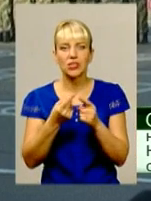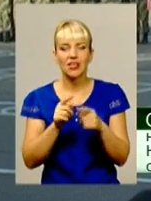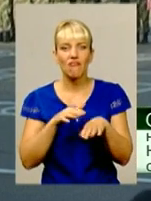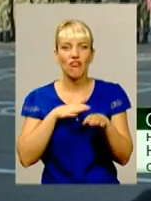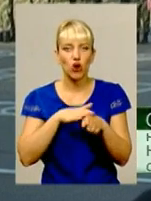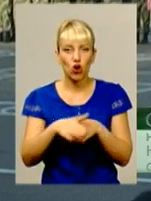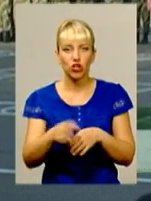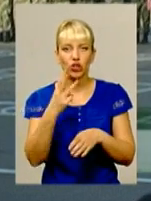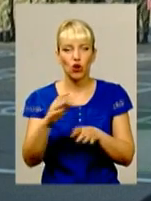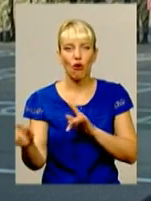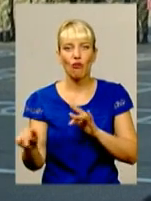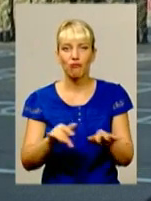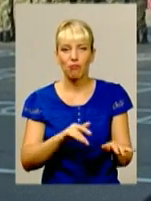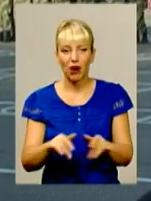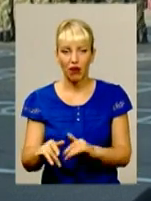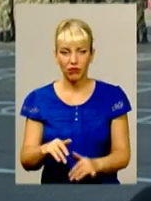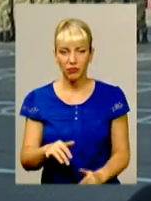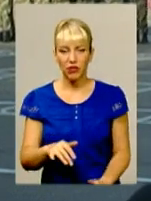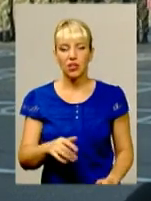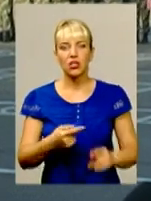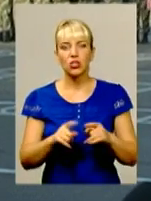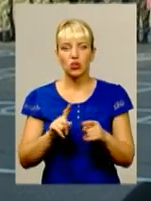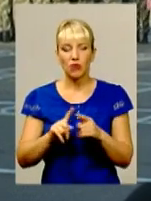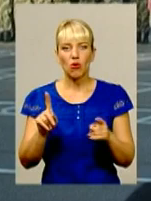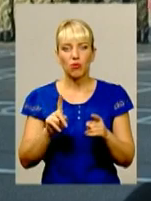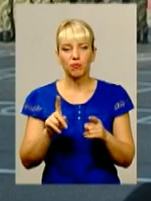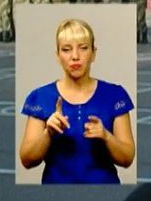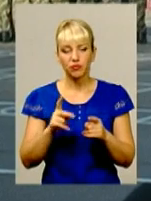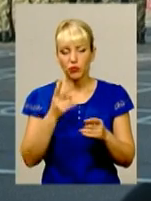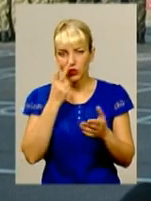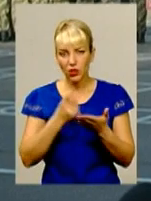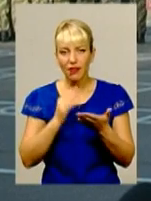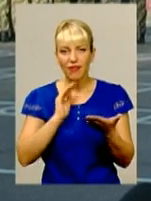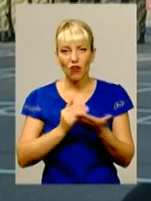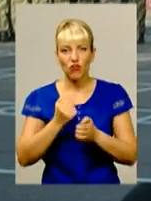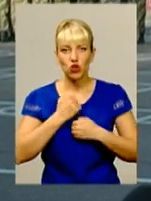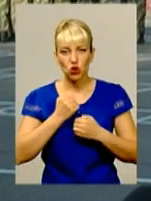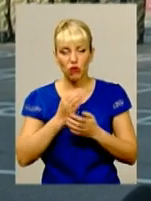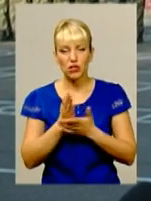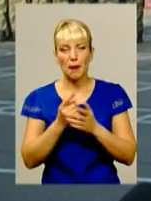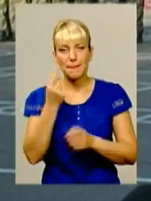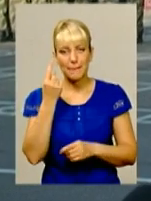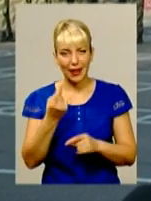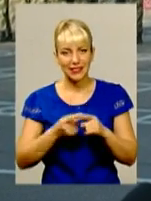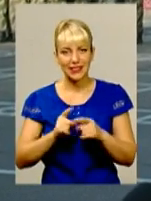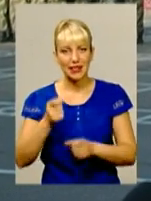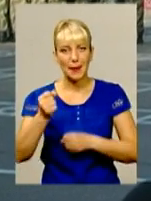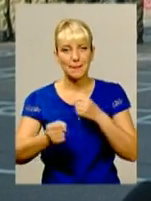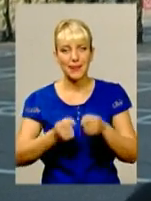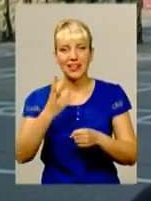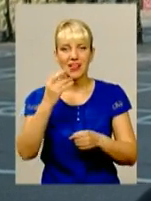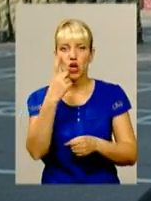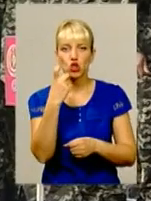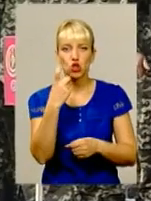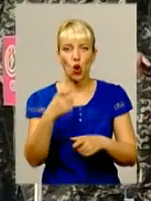основні розвиток основних фізичних якостей військовослужбовців. Це перше – біг на 100 метрів, яка характеризує таку фізичну якість, як